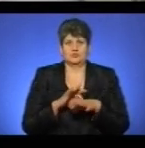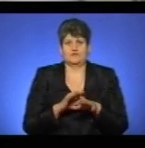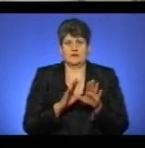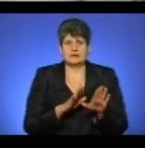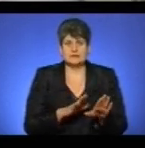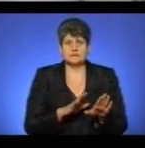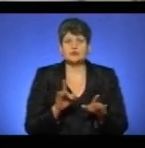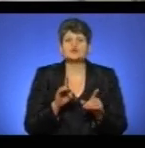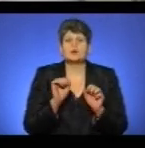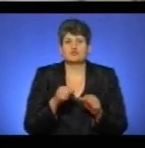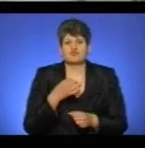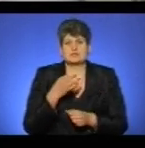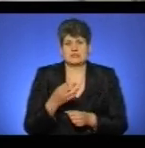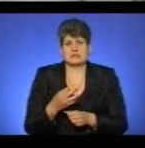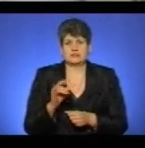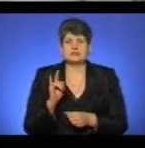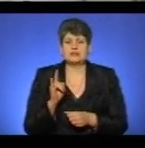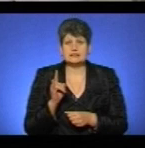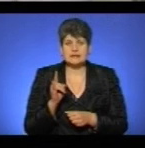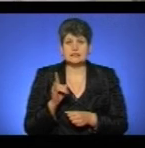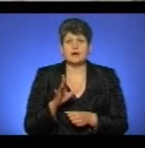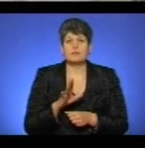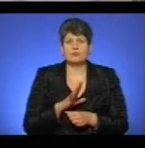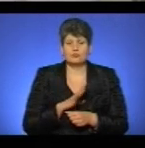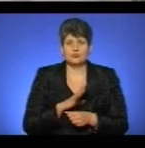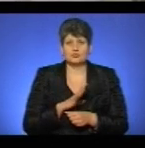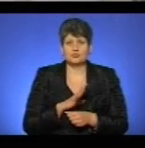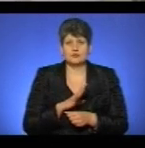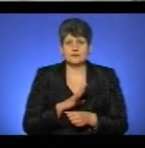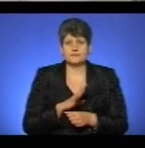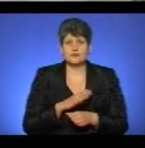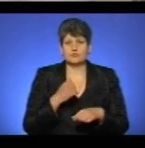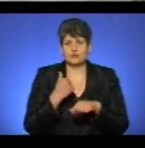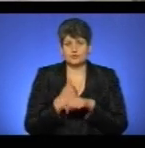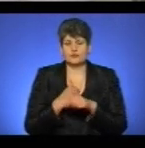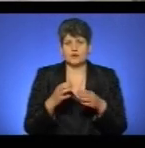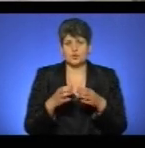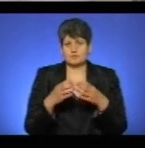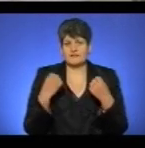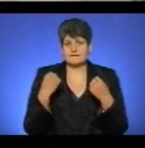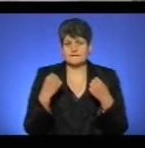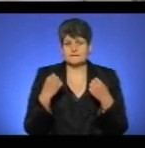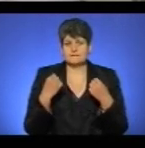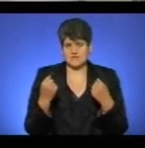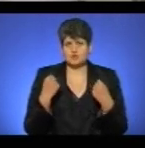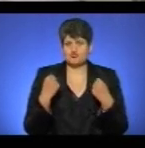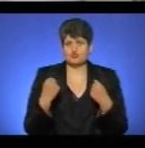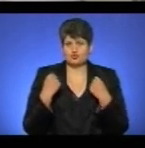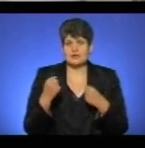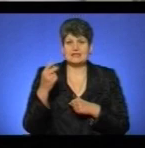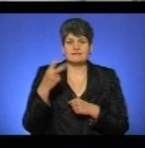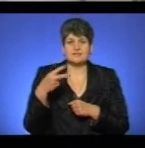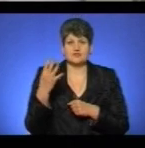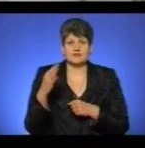Ну, що я можу сказати, дитина була в основній групі фізкультурній, а з 24